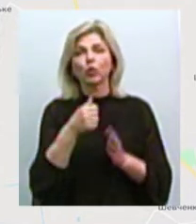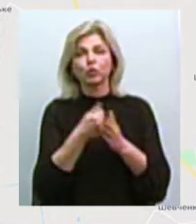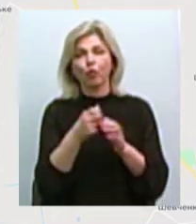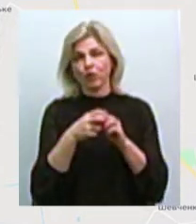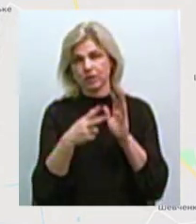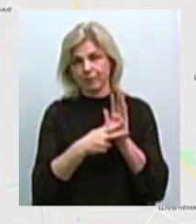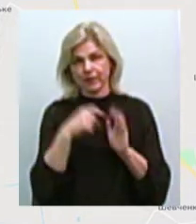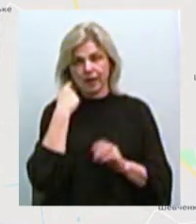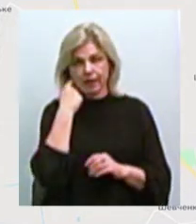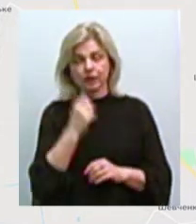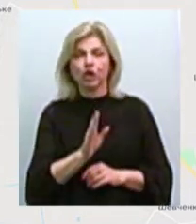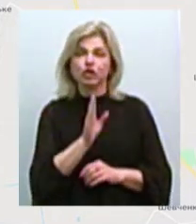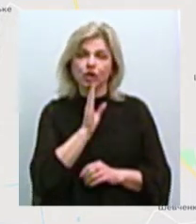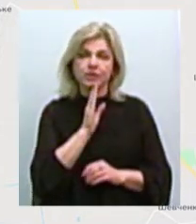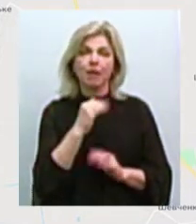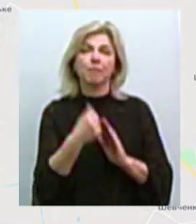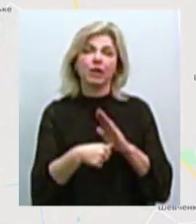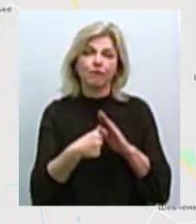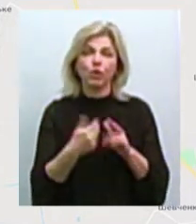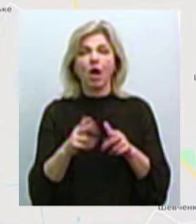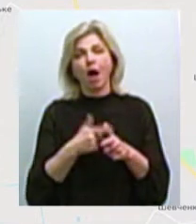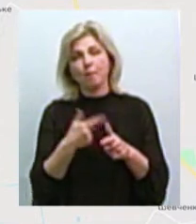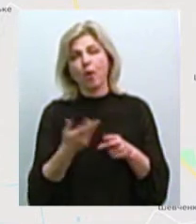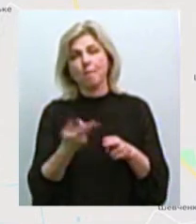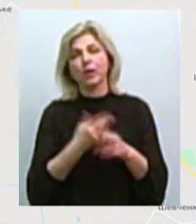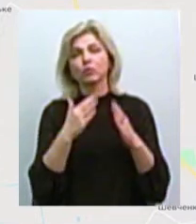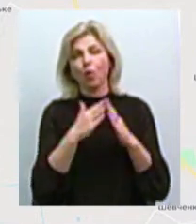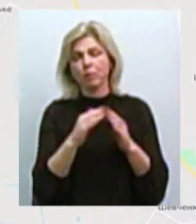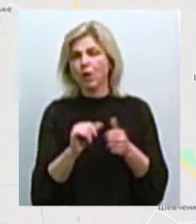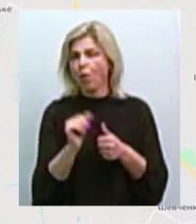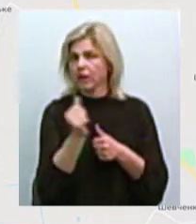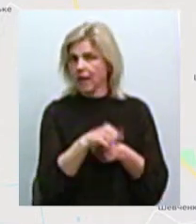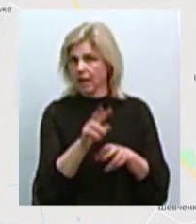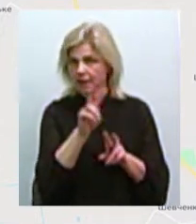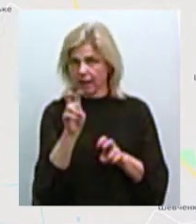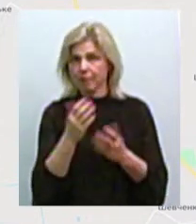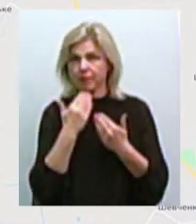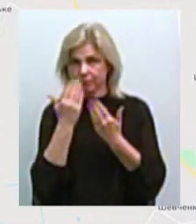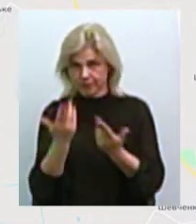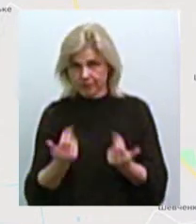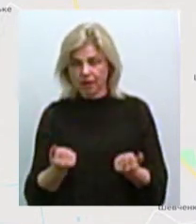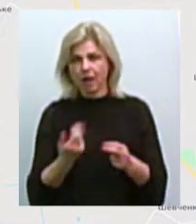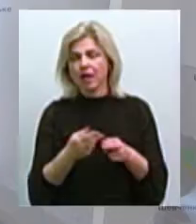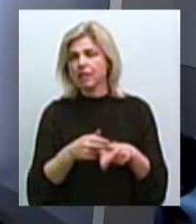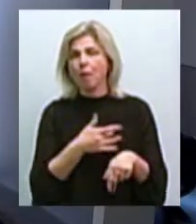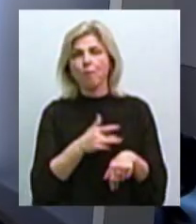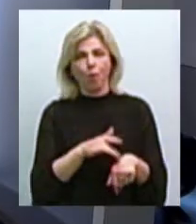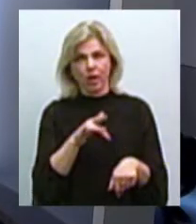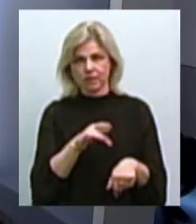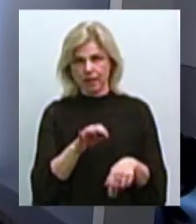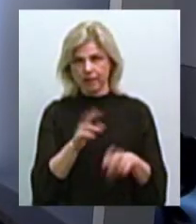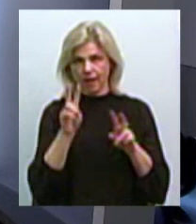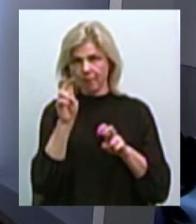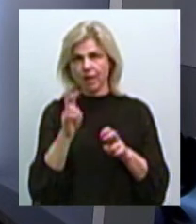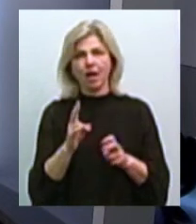Жінки безпритульні або бездомні – це окрема тема, так, Анастасія? Так, це дуже болезненна тема, не тільки для